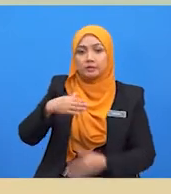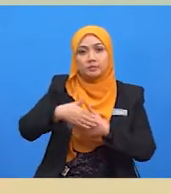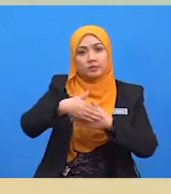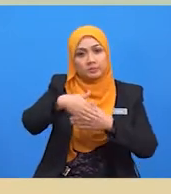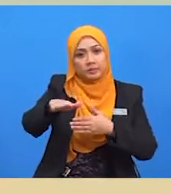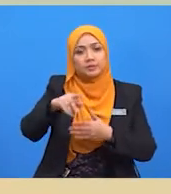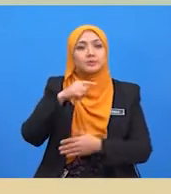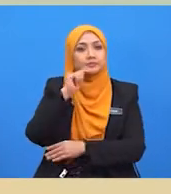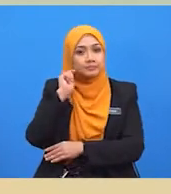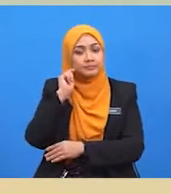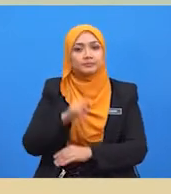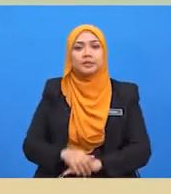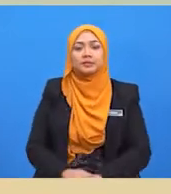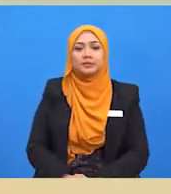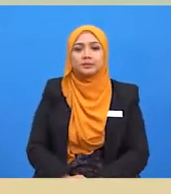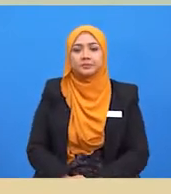selepas tarif.